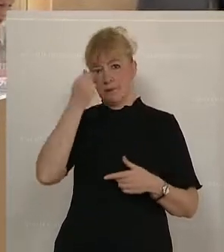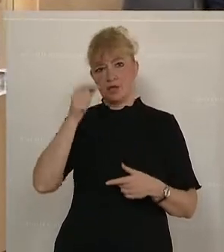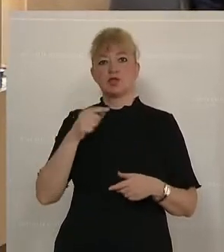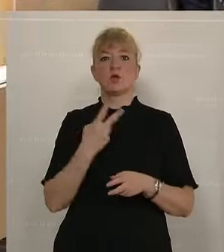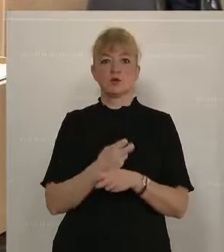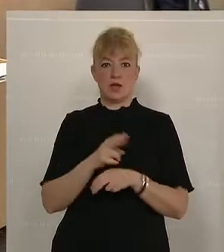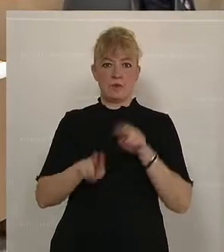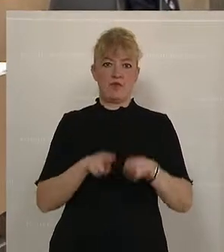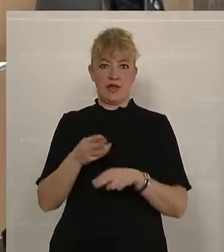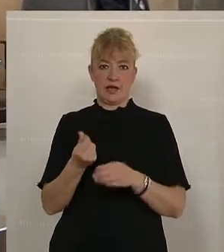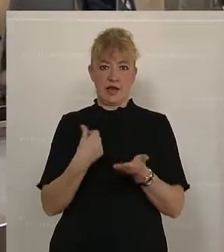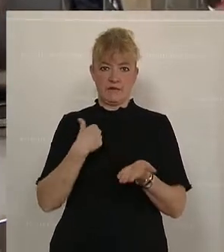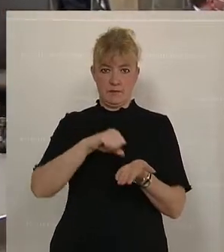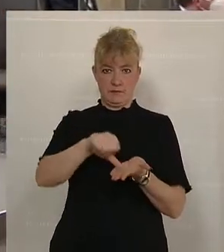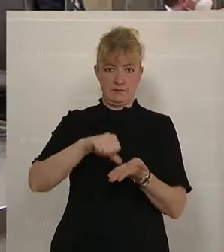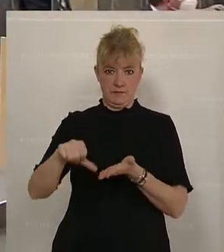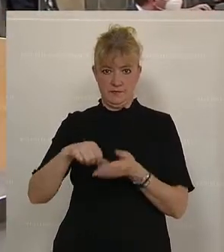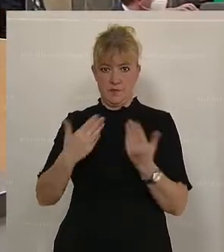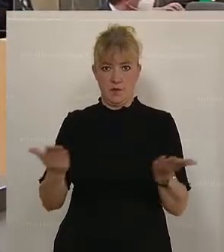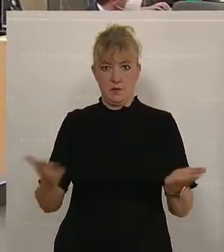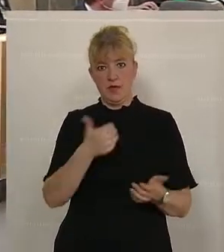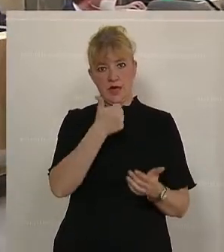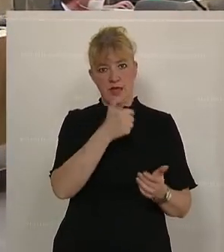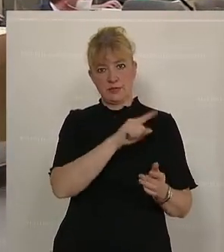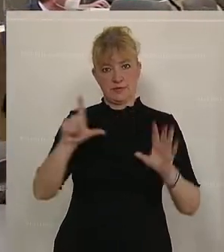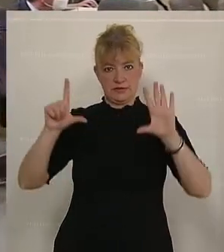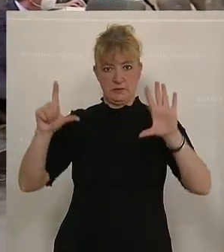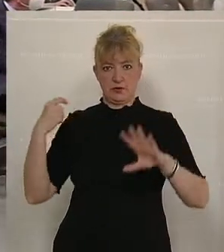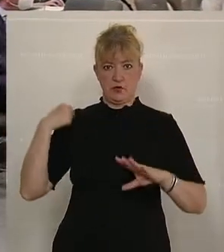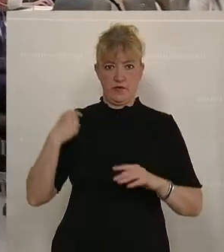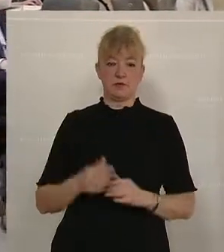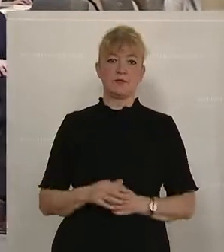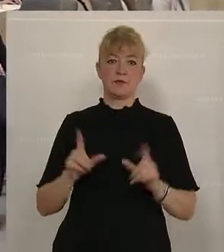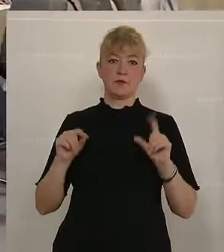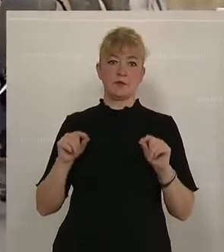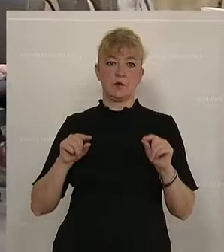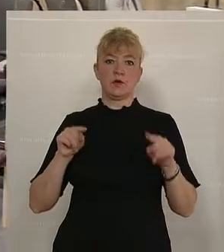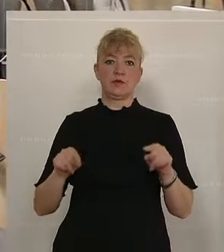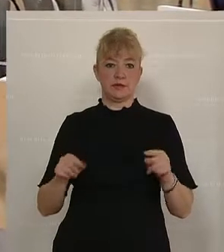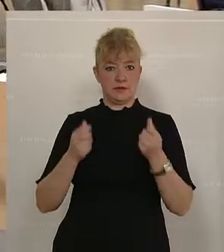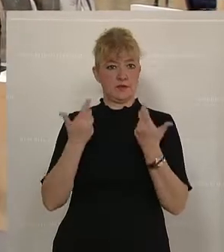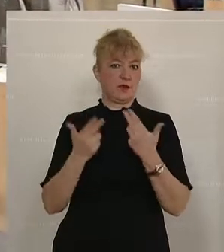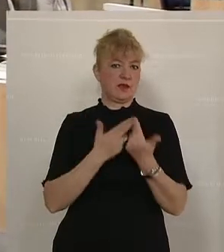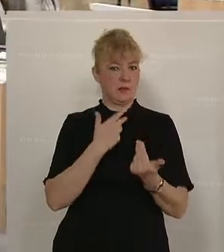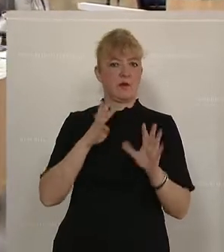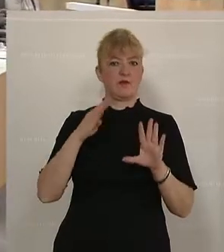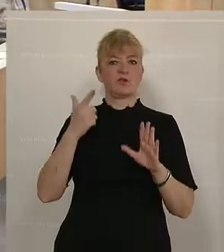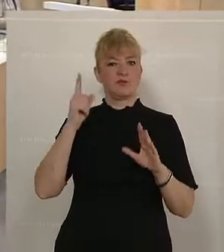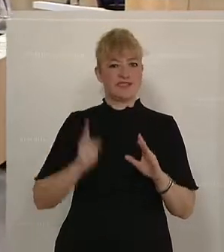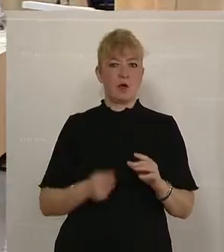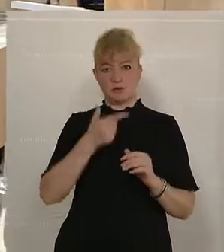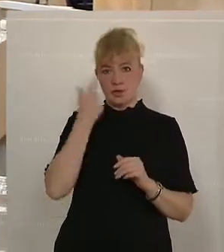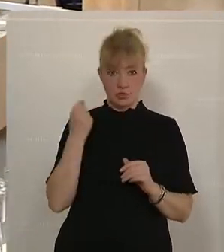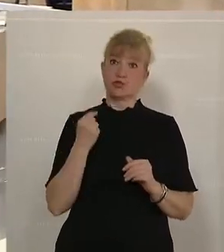in Österreich Pflegegeld bezogen. Sie schufen eins bis sieben. Das heißt, diese Anzahl, also knapp 74.000 Menschen,